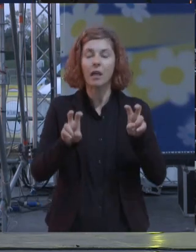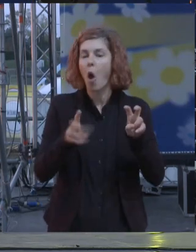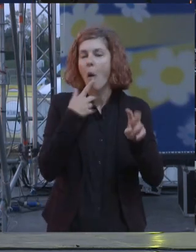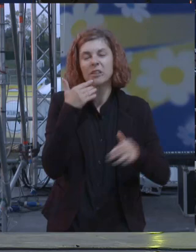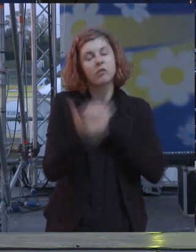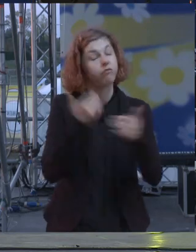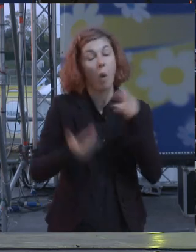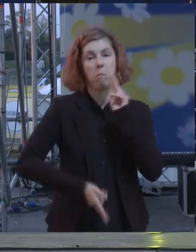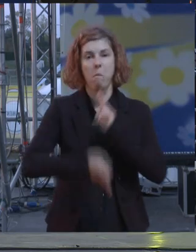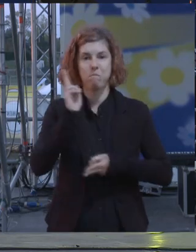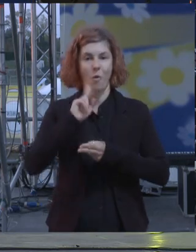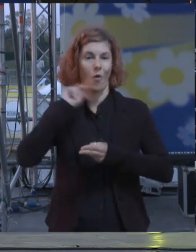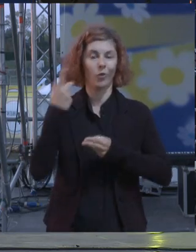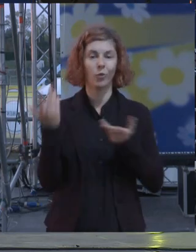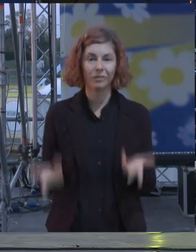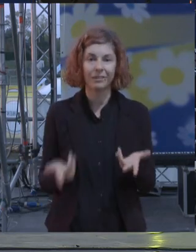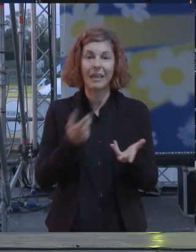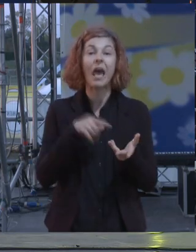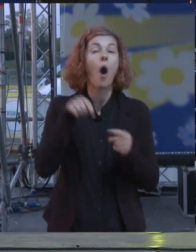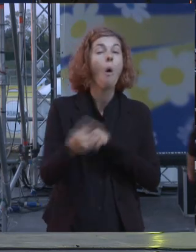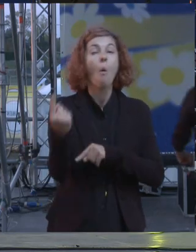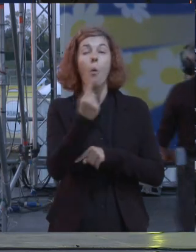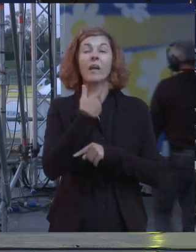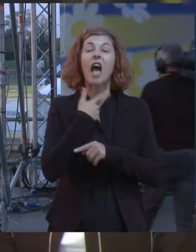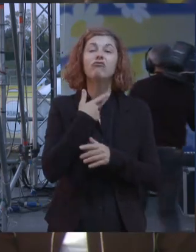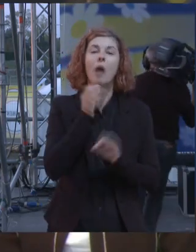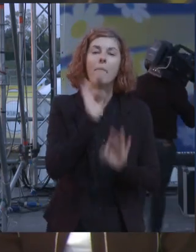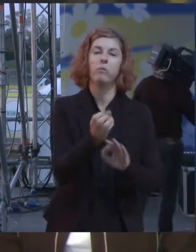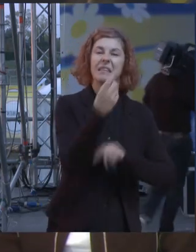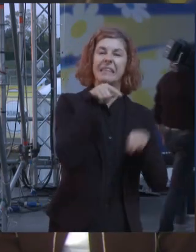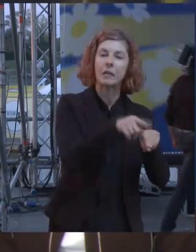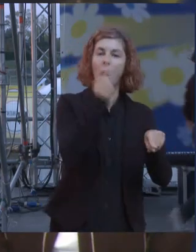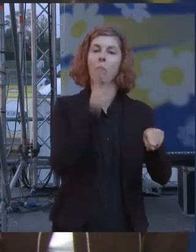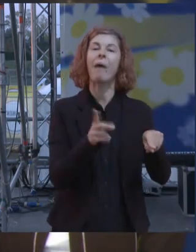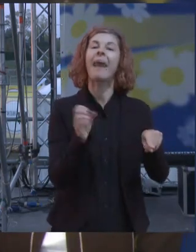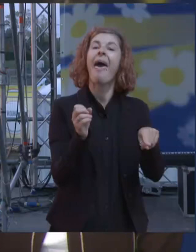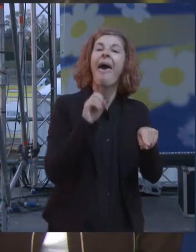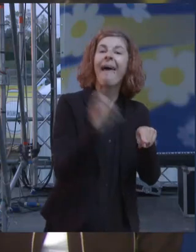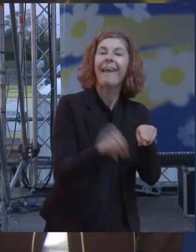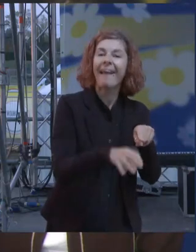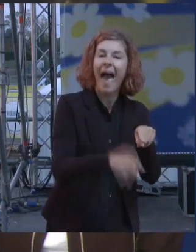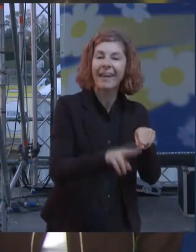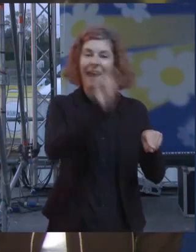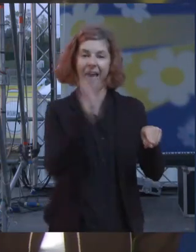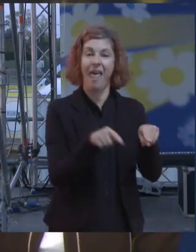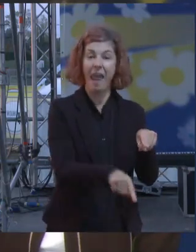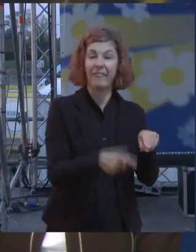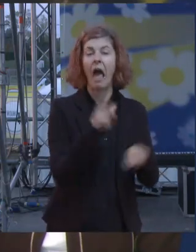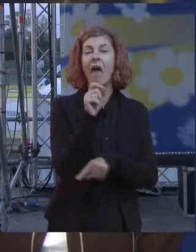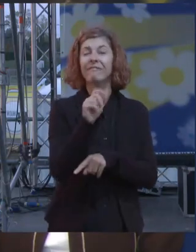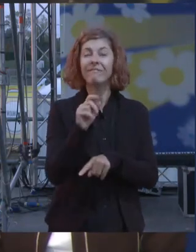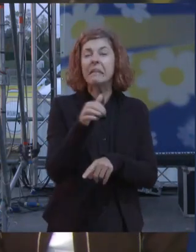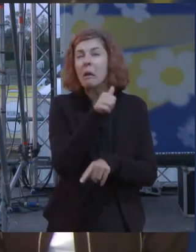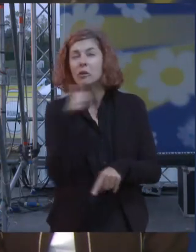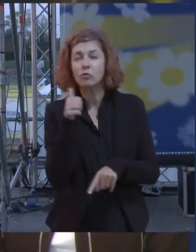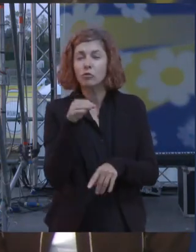stazione per ricarica rapida delle vetture elettriche in 20 minuti ricarica il 60-80% della batteria ed è